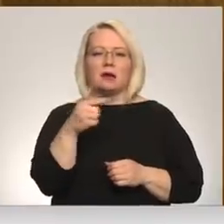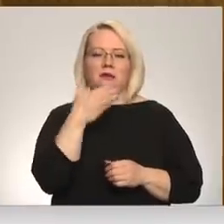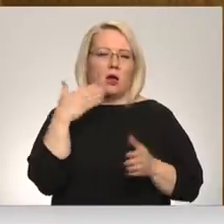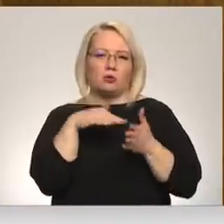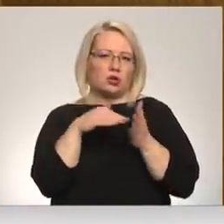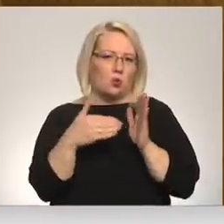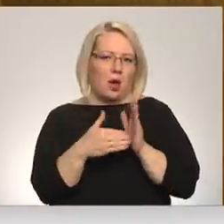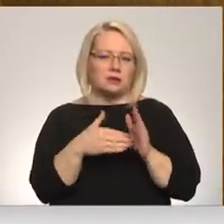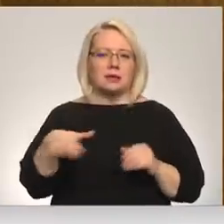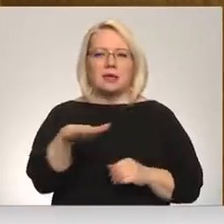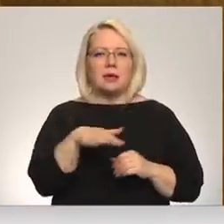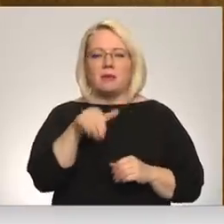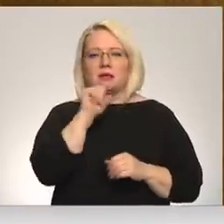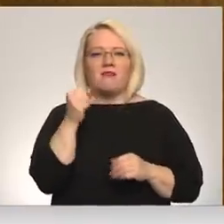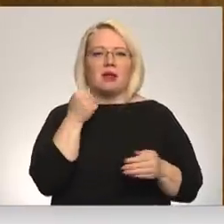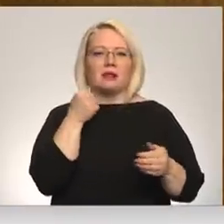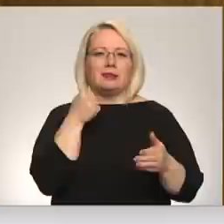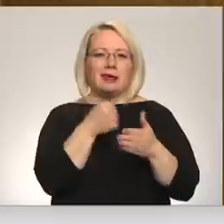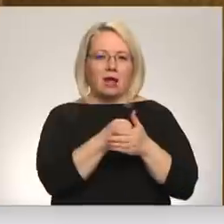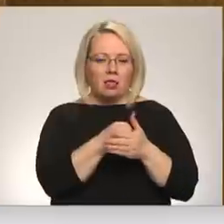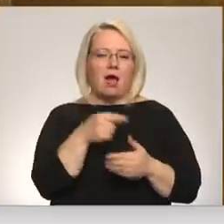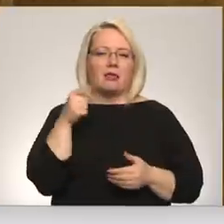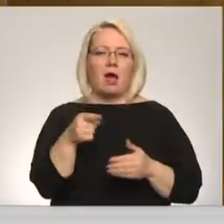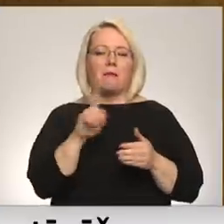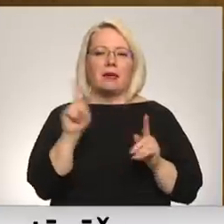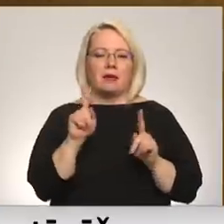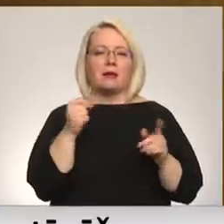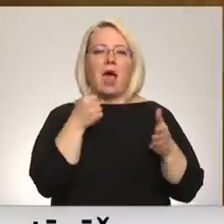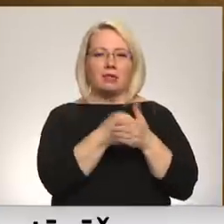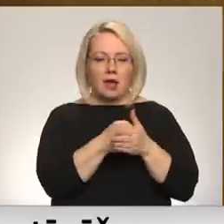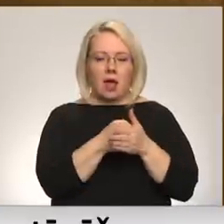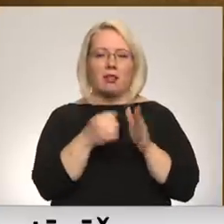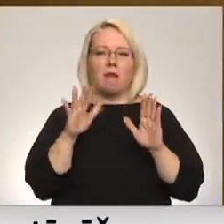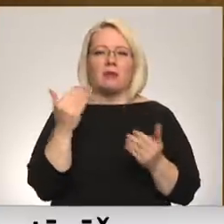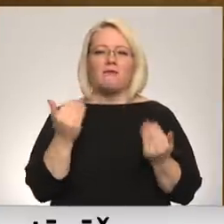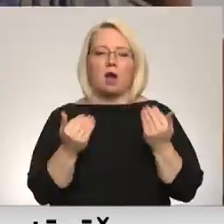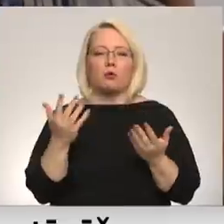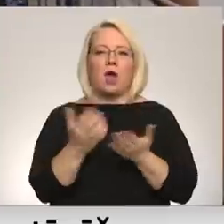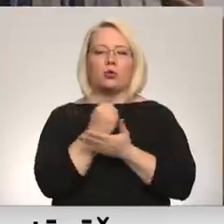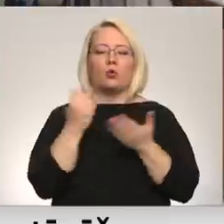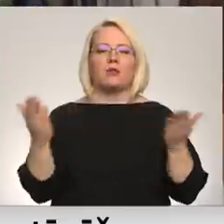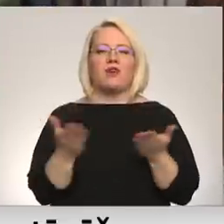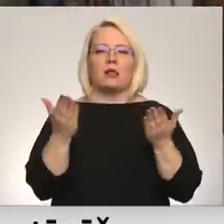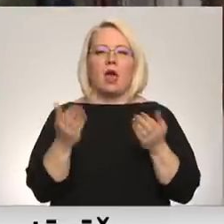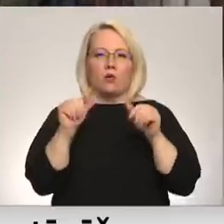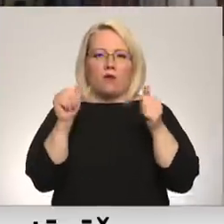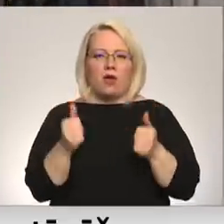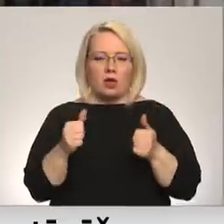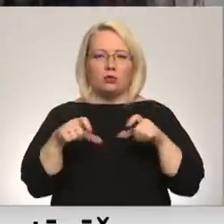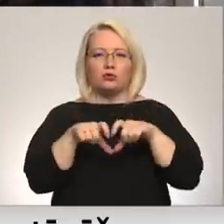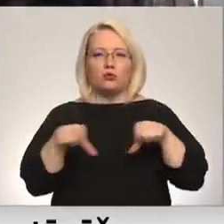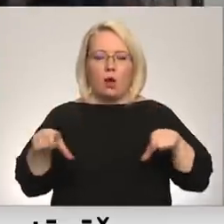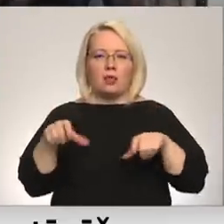ģimenes nevarētu tikt galā. Viņam būtu jātiek galā, bet varbūt viņi atrodo to vieglāko ceļu. Skola